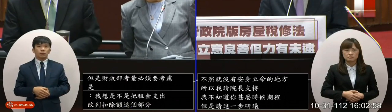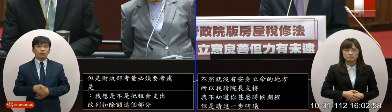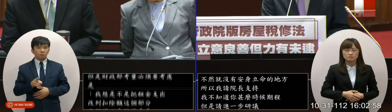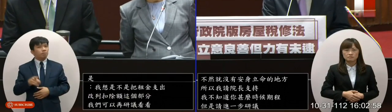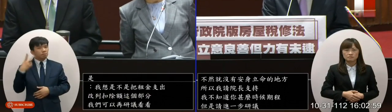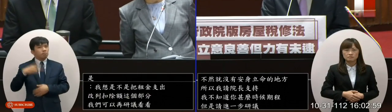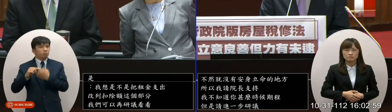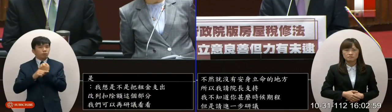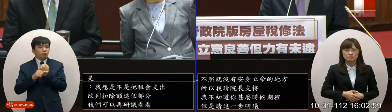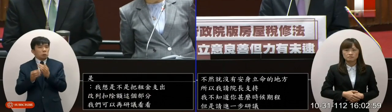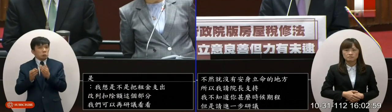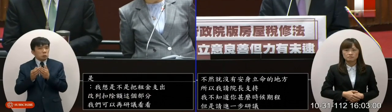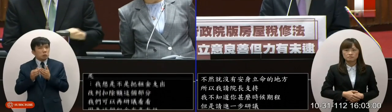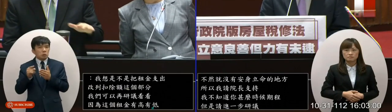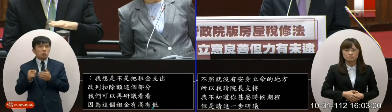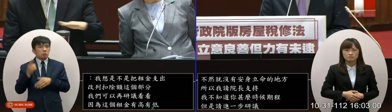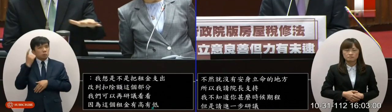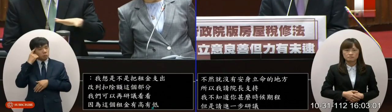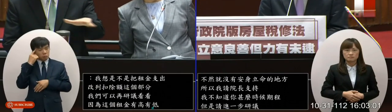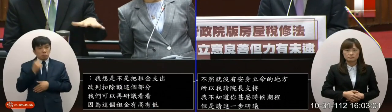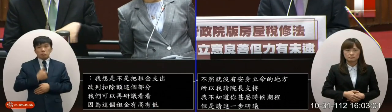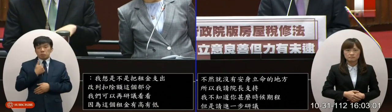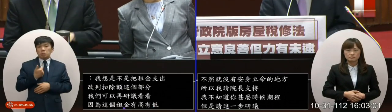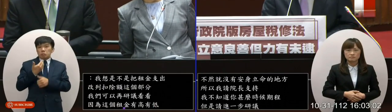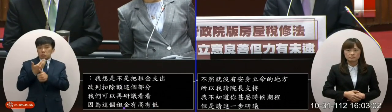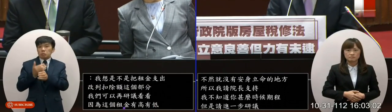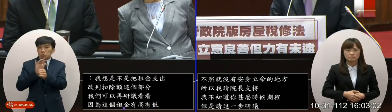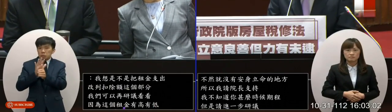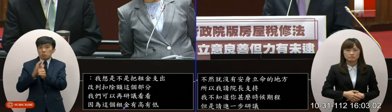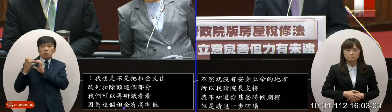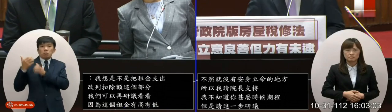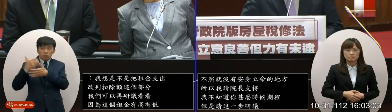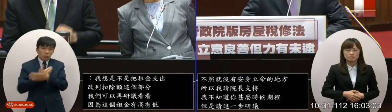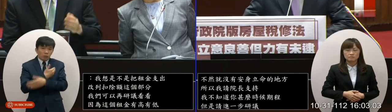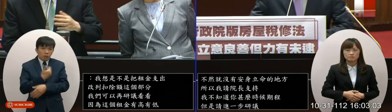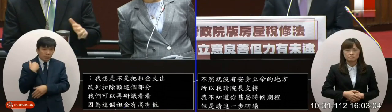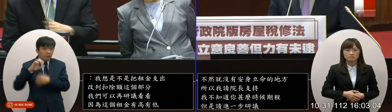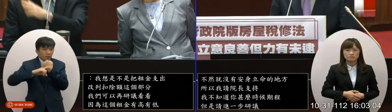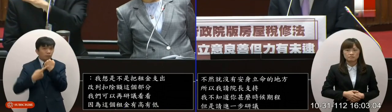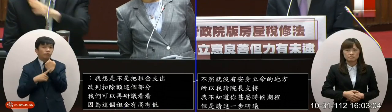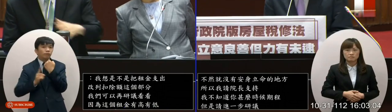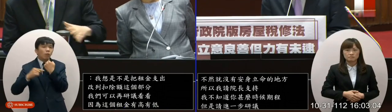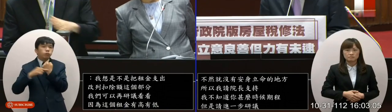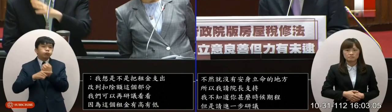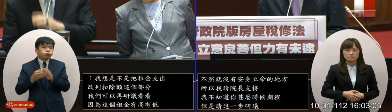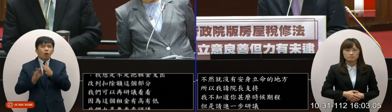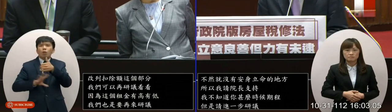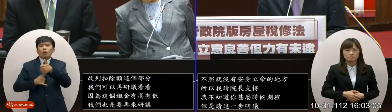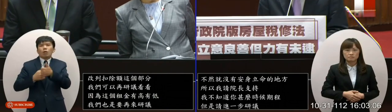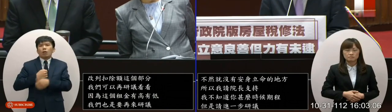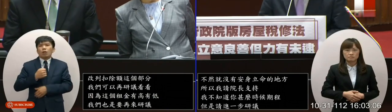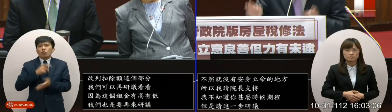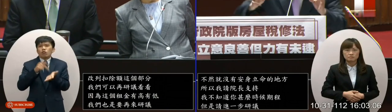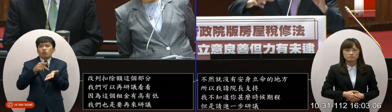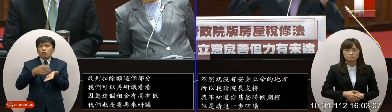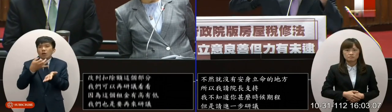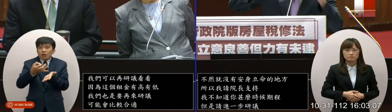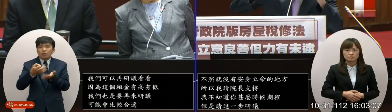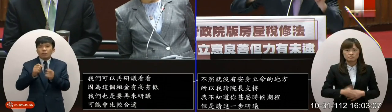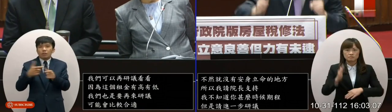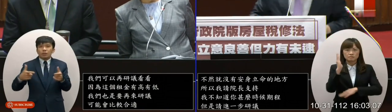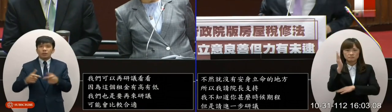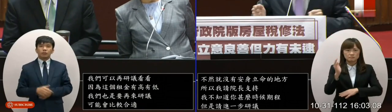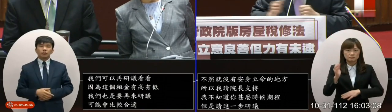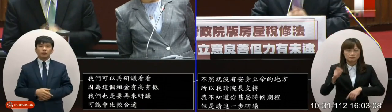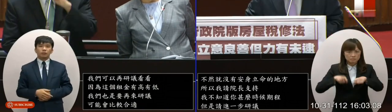再來研議可能會比較合適怎麼樣是一個最好的處理的方法因為委員也很清楚租金本身政策要